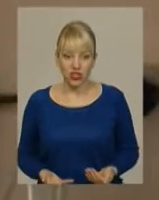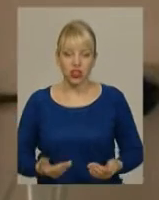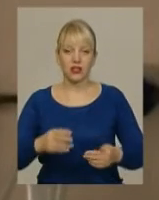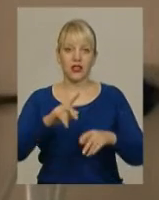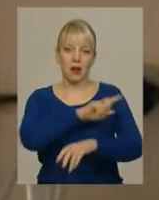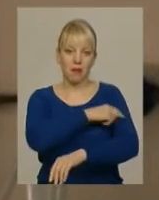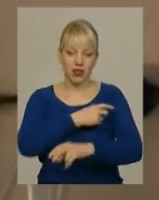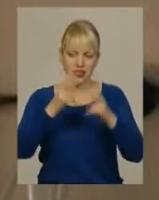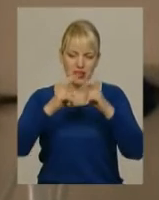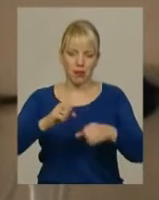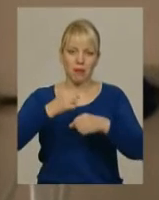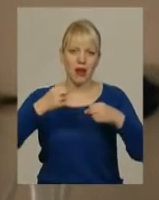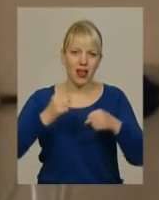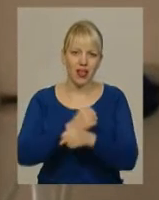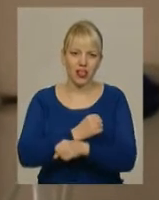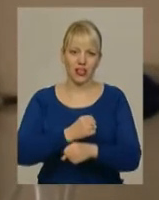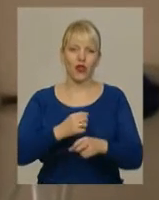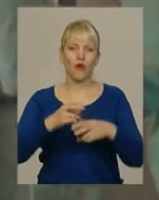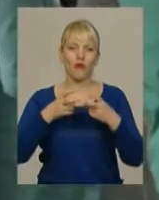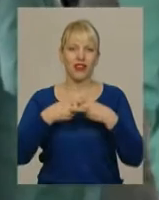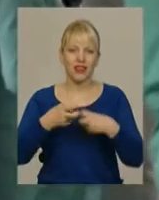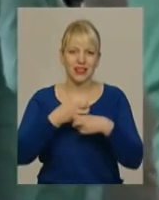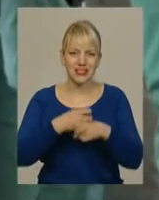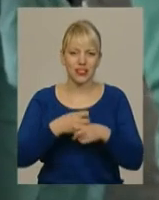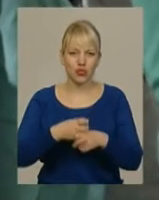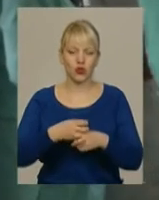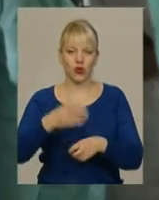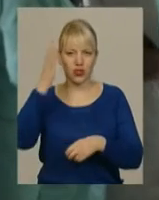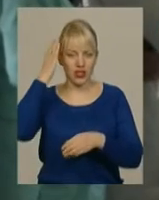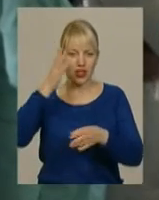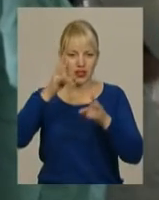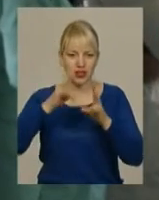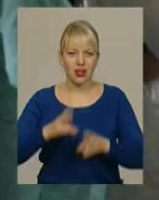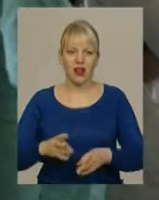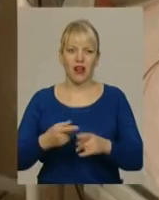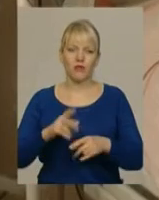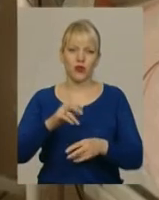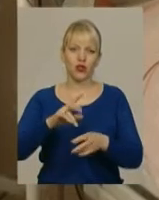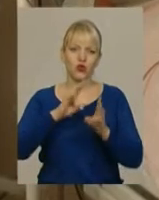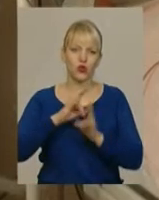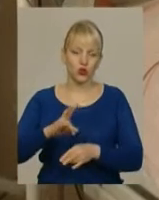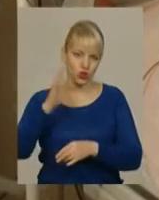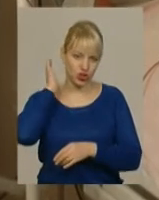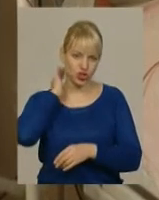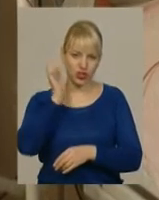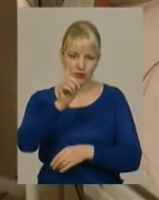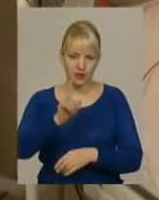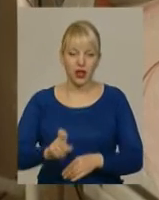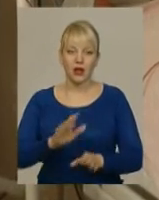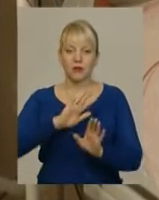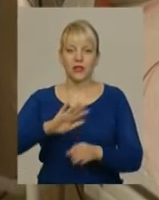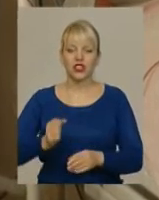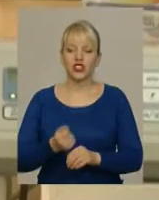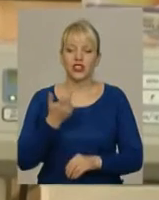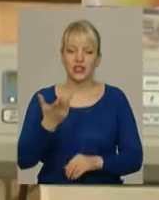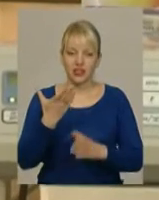неї переломи кісток, черепно-мозкову травму, умножині пошкодження внутрішніх органів та ушкодження шийного відділу хребта. Через кілька днів після